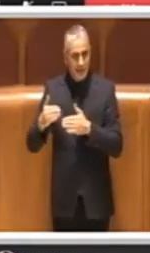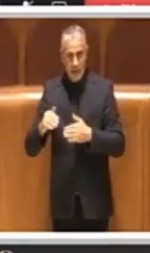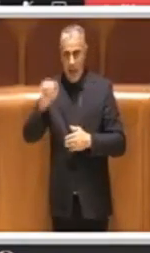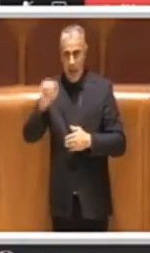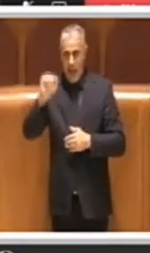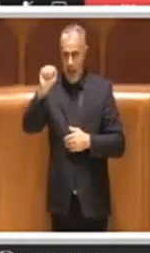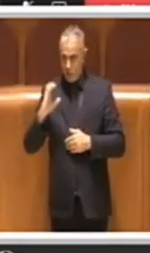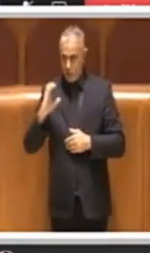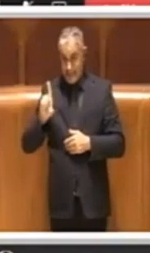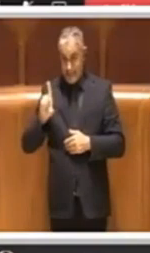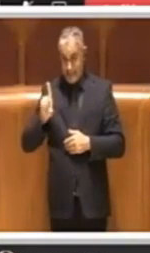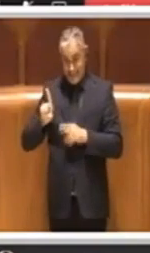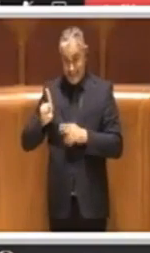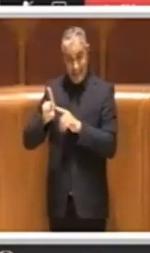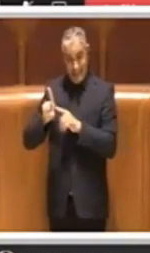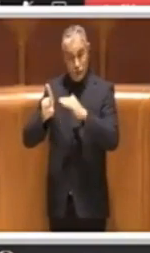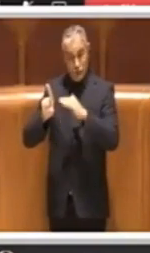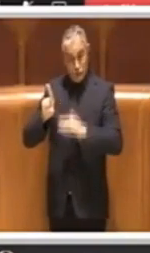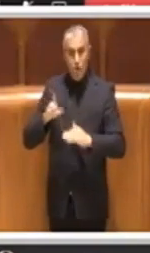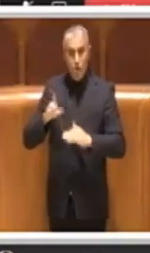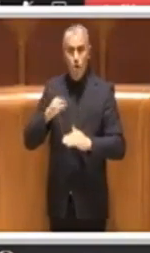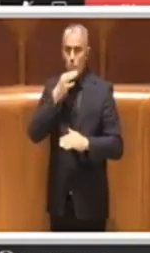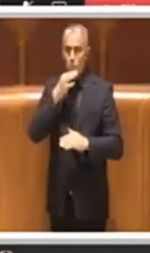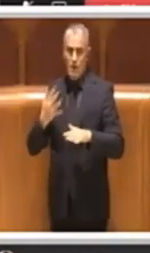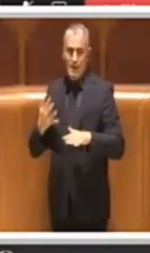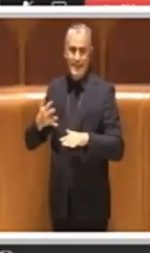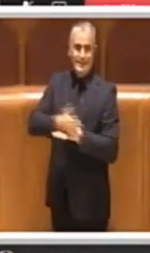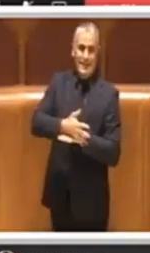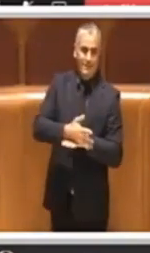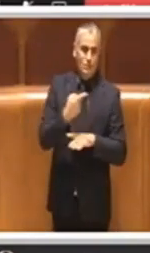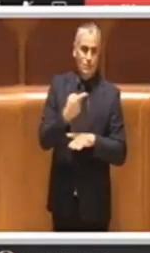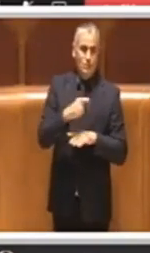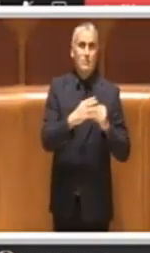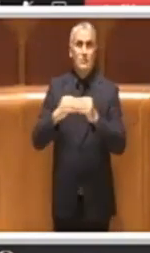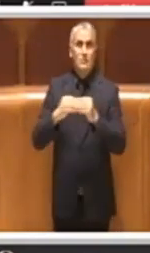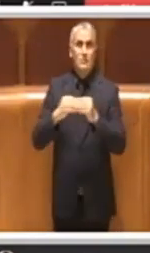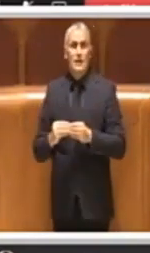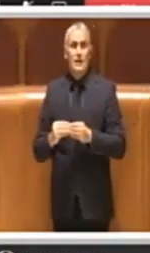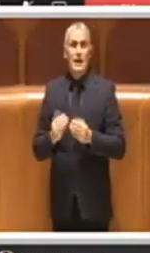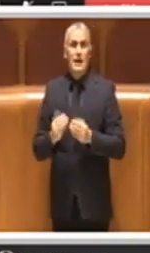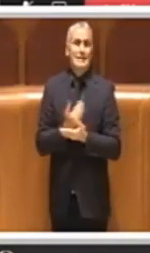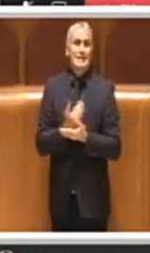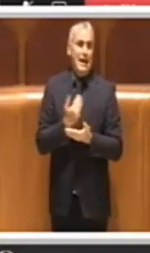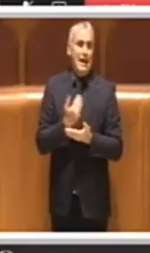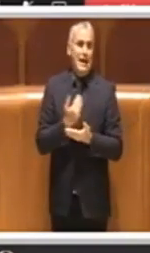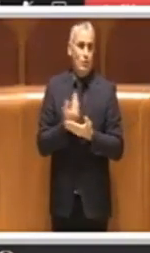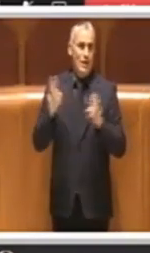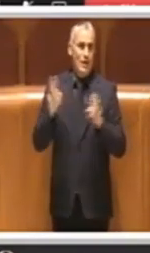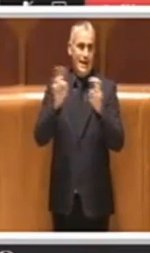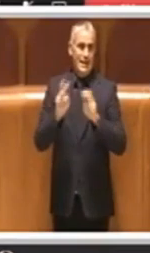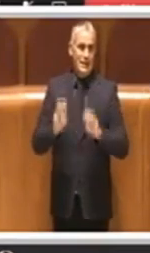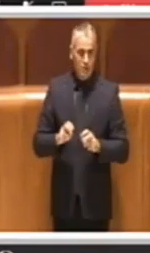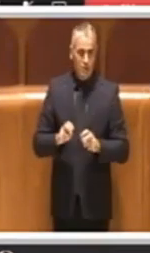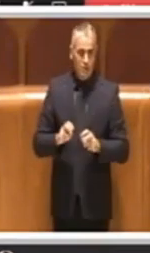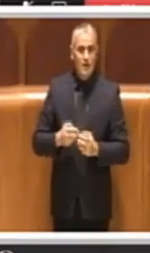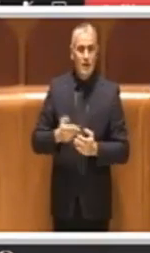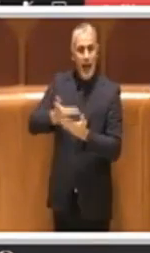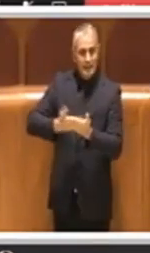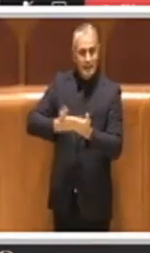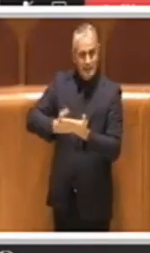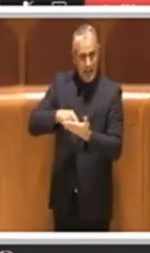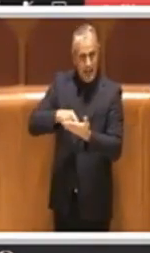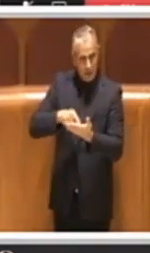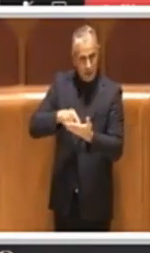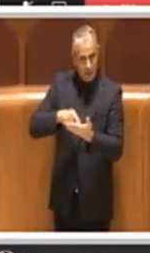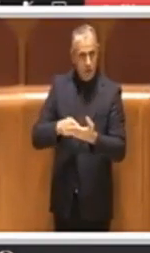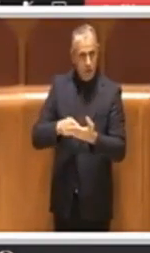prevedono anche quell'intervento di risparmio energetico mediante azioni sull'impianto o sull'involico edilizio. O l'attestato di prestazione energetica è